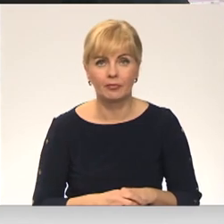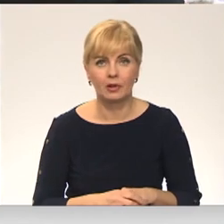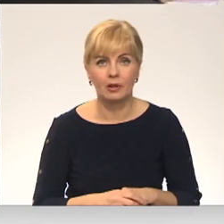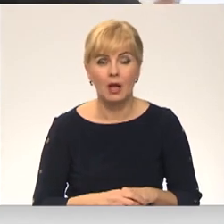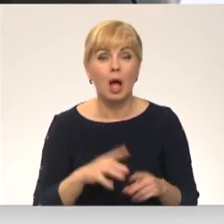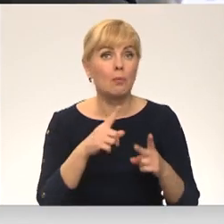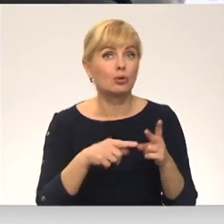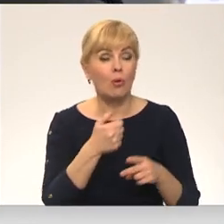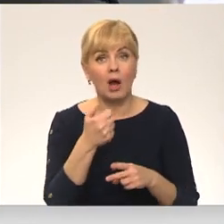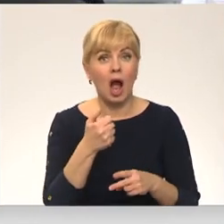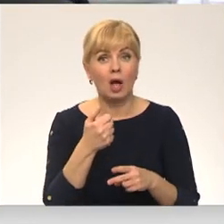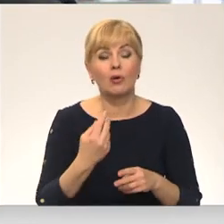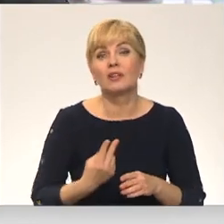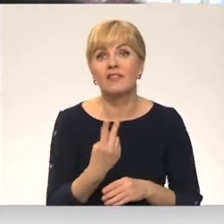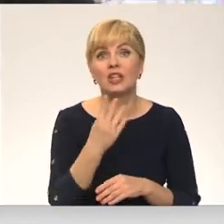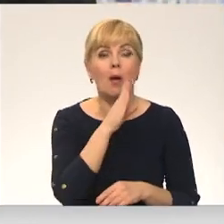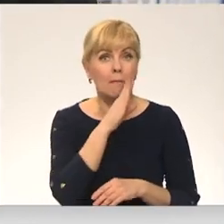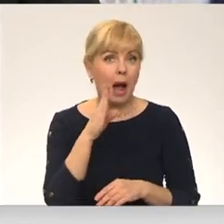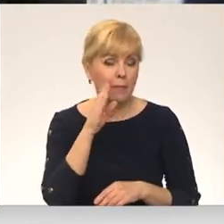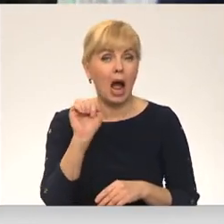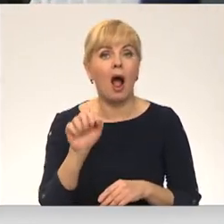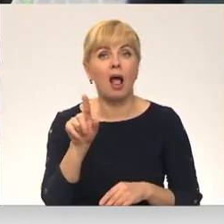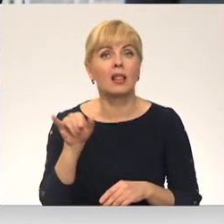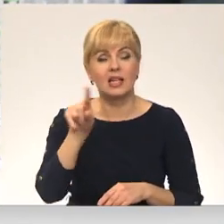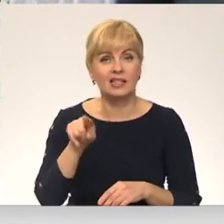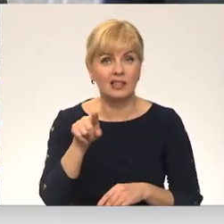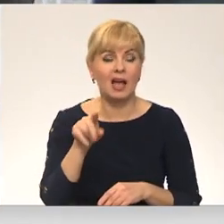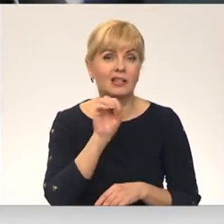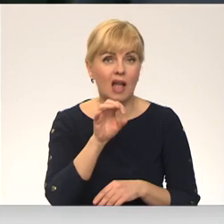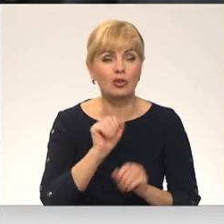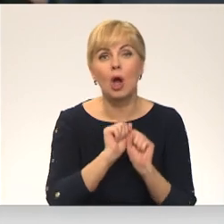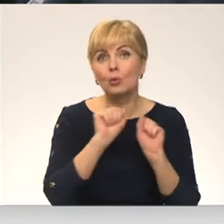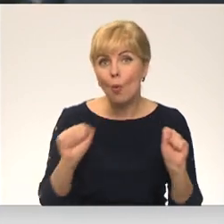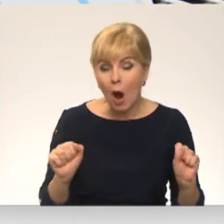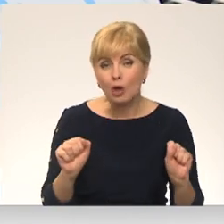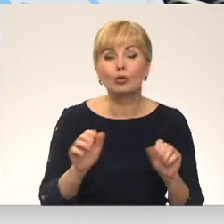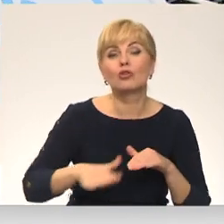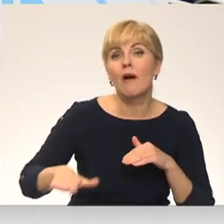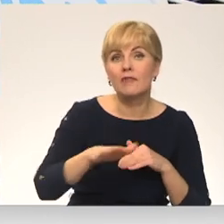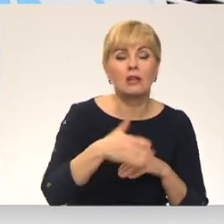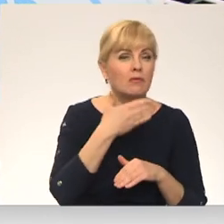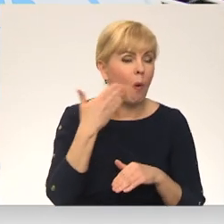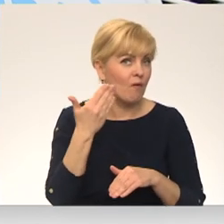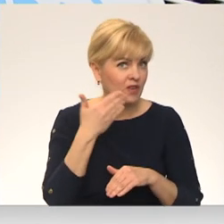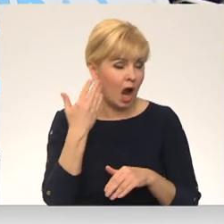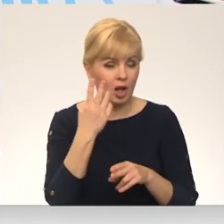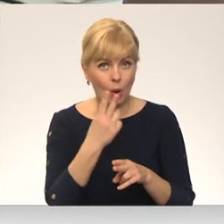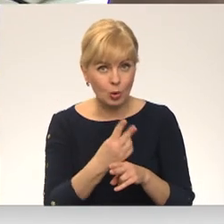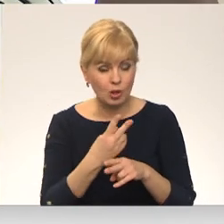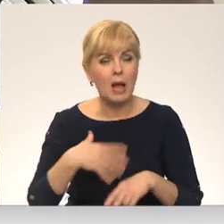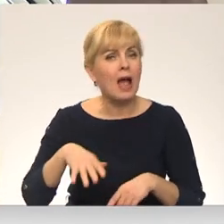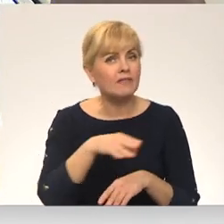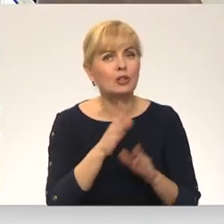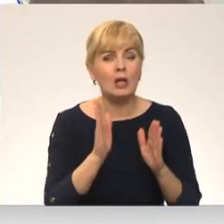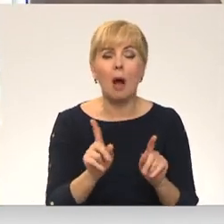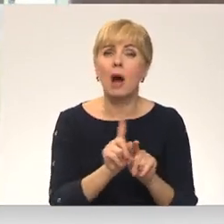Pusotru gadu vecu dvīņa mamma, Alise Avota, stāsta, ka nodrošināt drošu vidi nav vieglas uzdevums. Tā jābūt visur